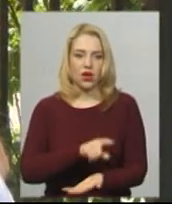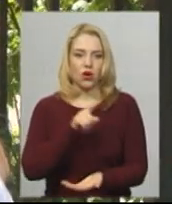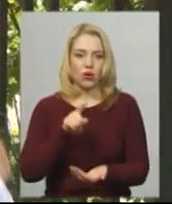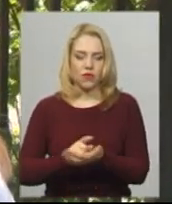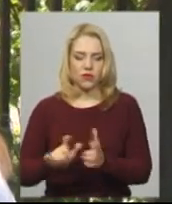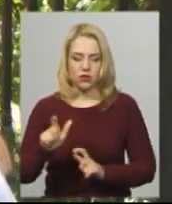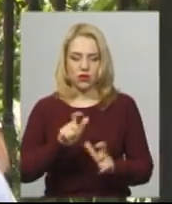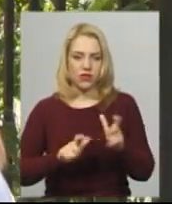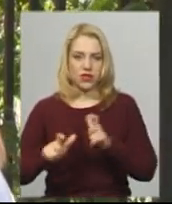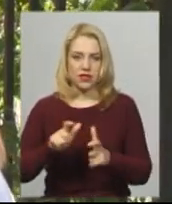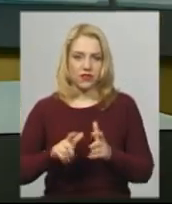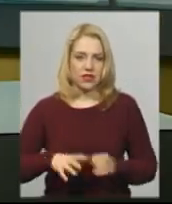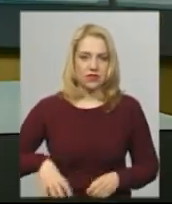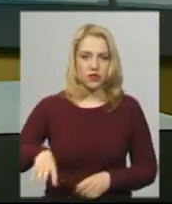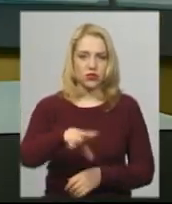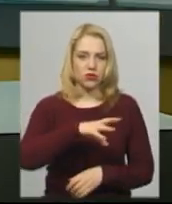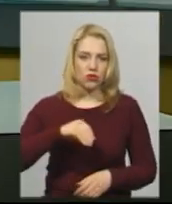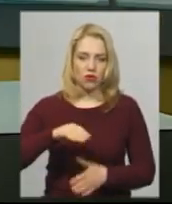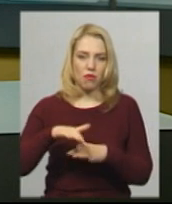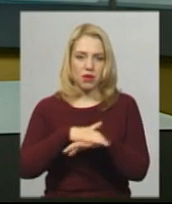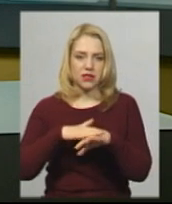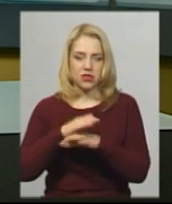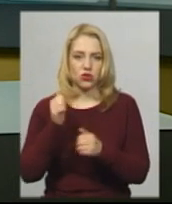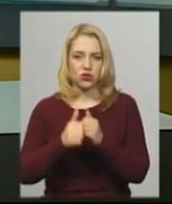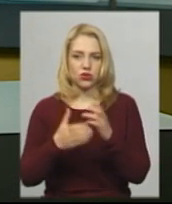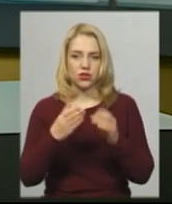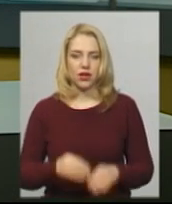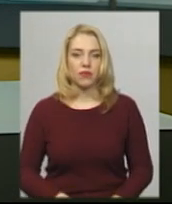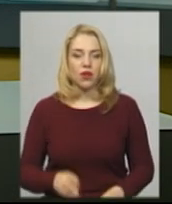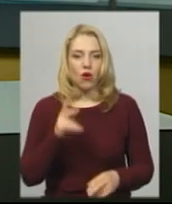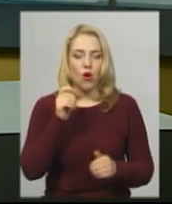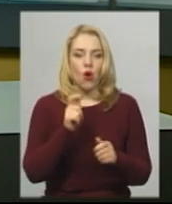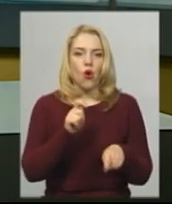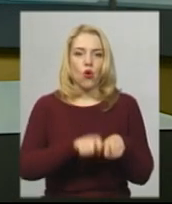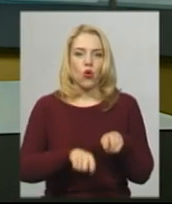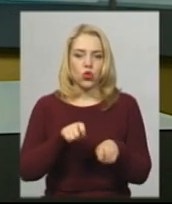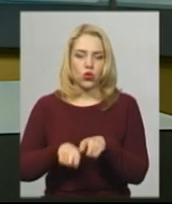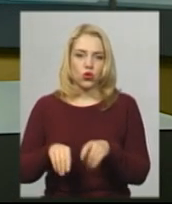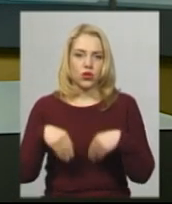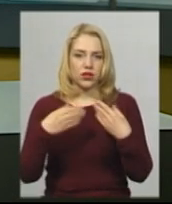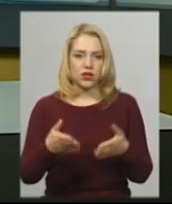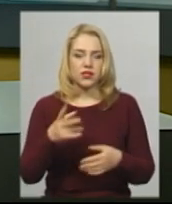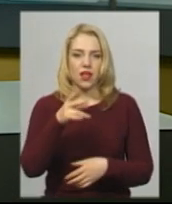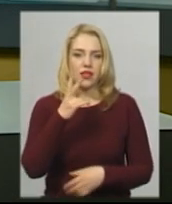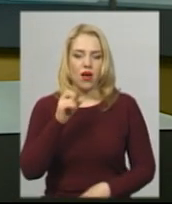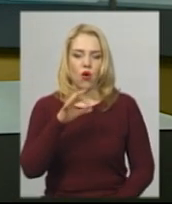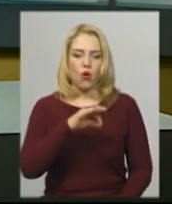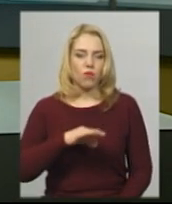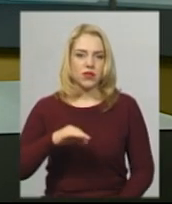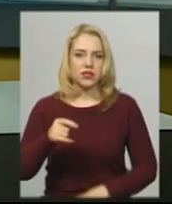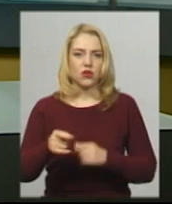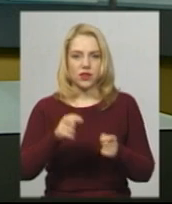самих ринків щодня. Контроль над дотриманням санітарних вимог покладається на обласне управління